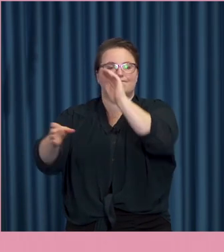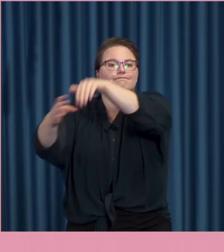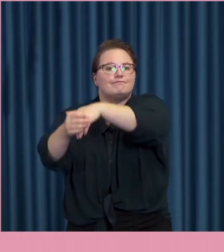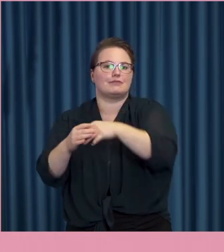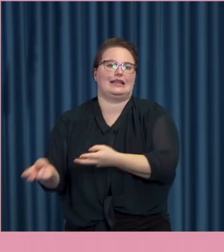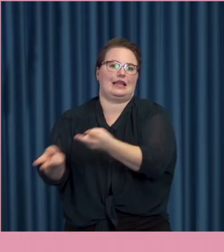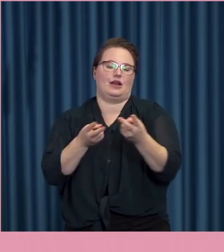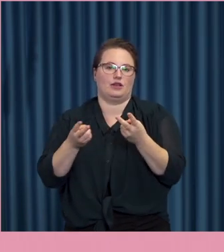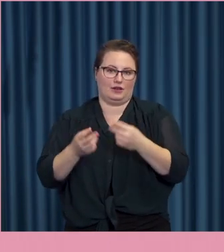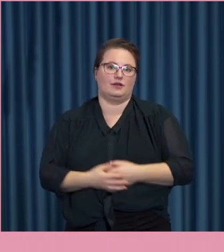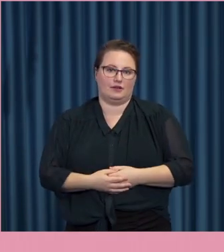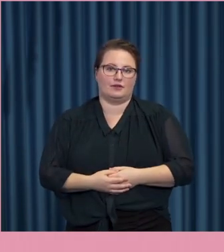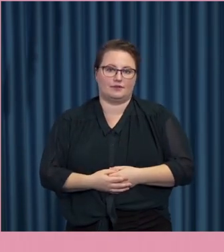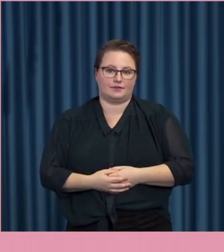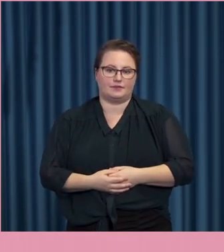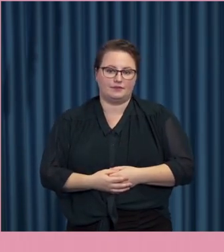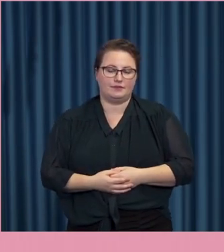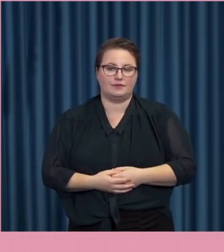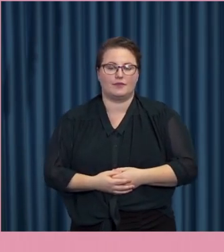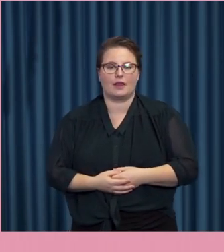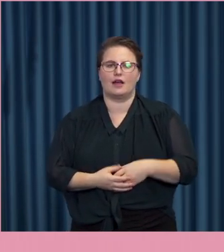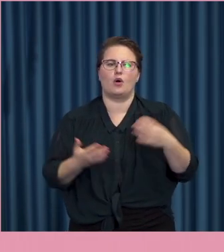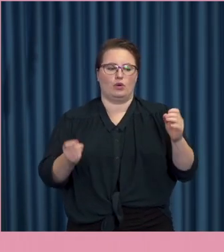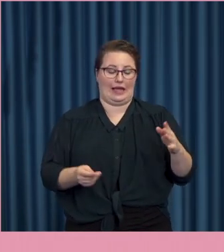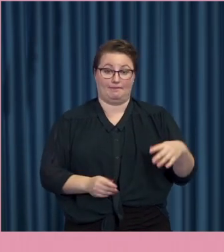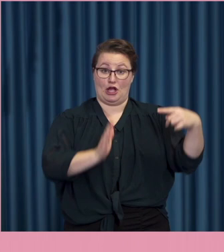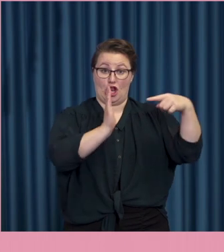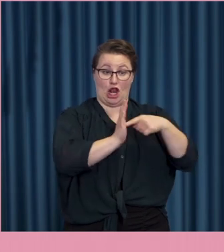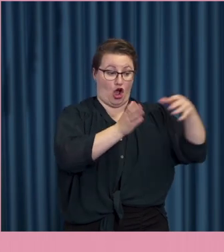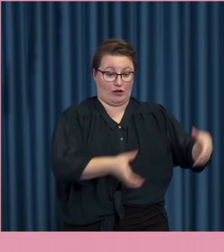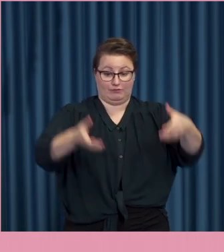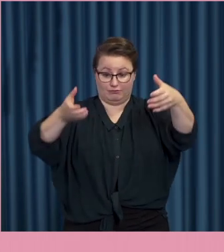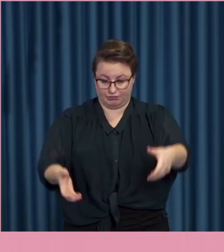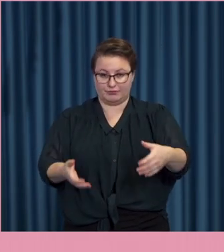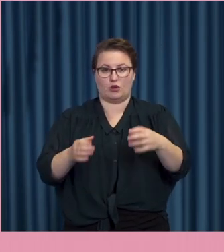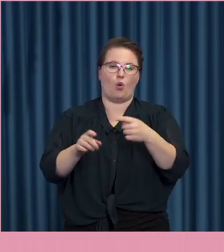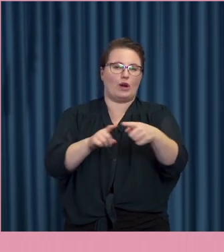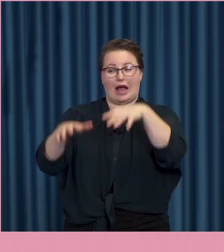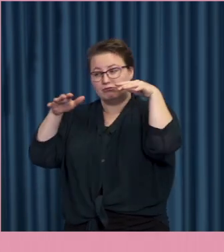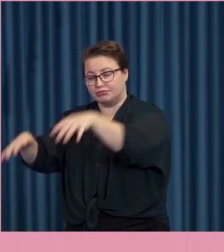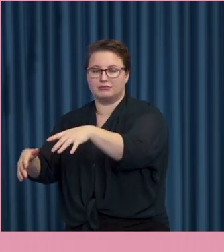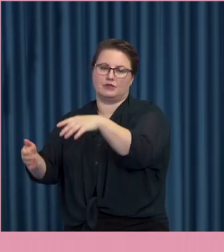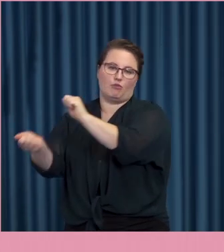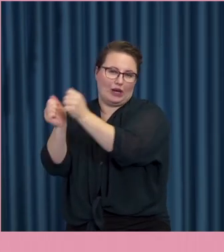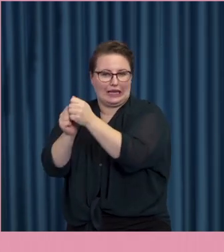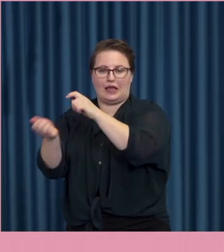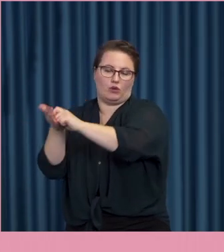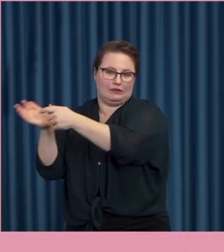demokratiska maskineriet. Och vad säger då lagen om det här? Om angreppen på politiker, på journalister?